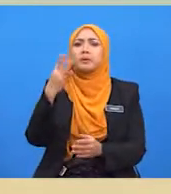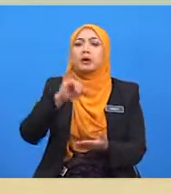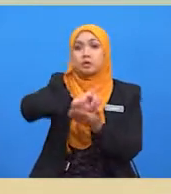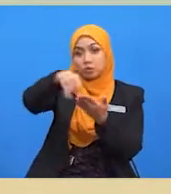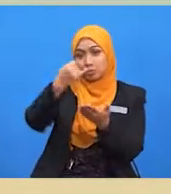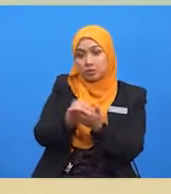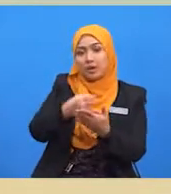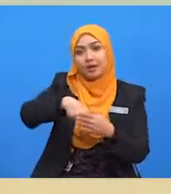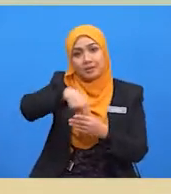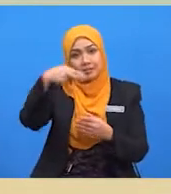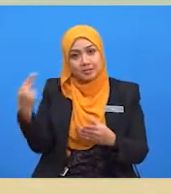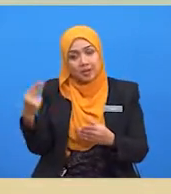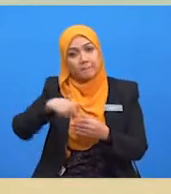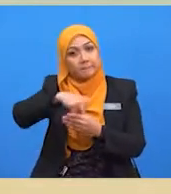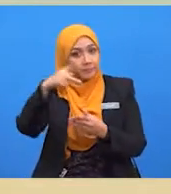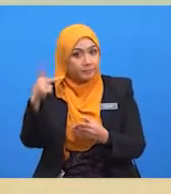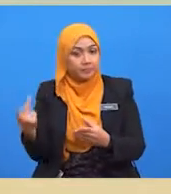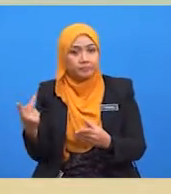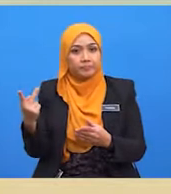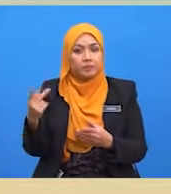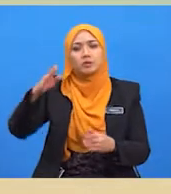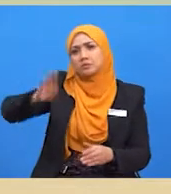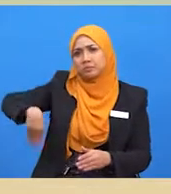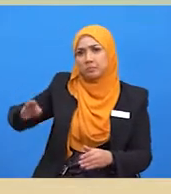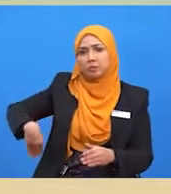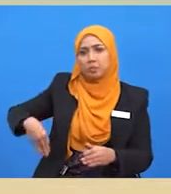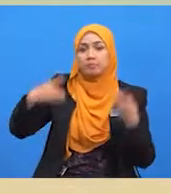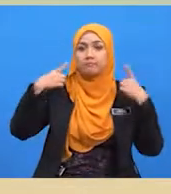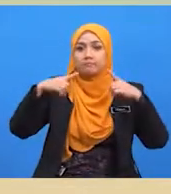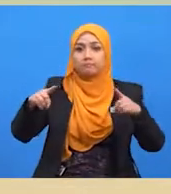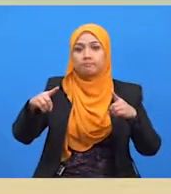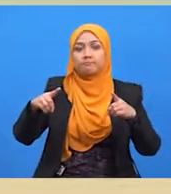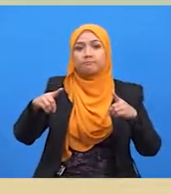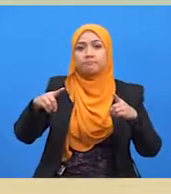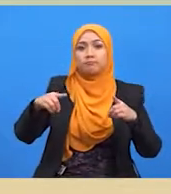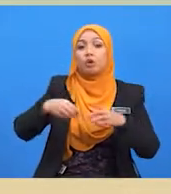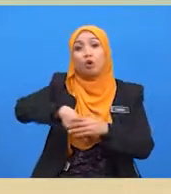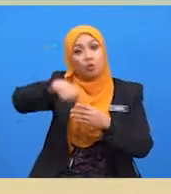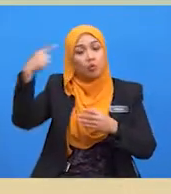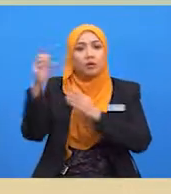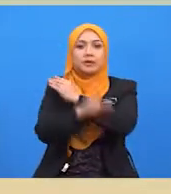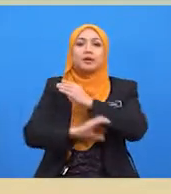antarabangsa iaitu sebelum adanya kereta import.